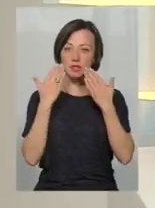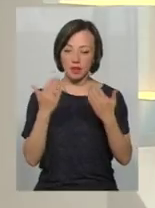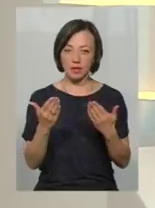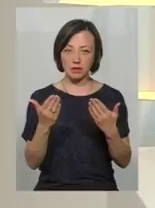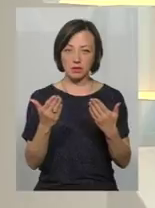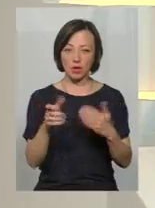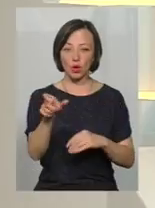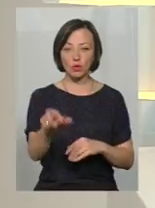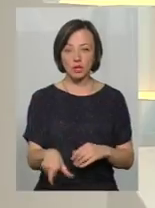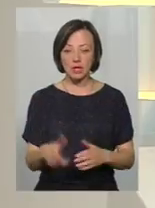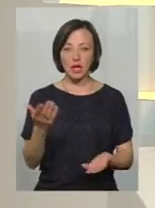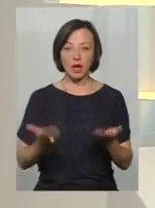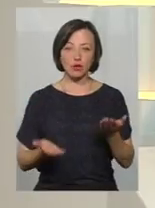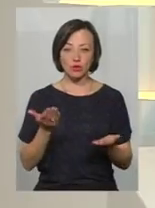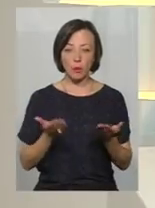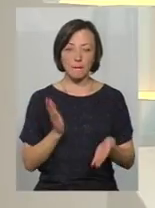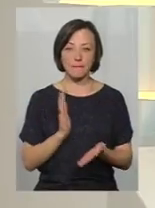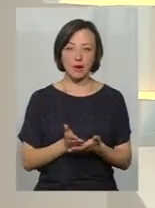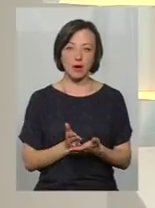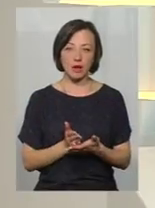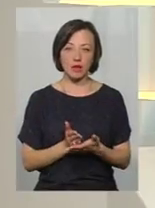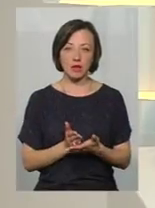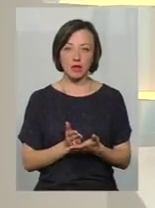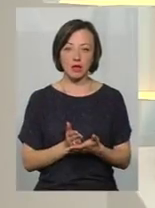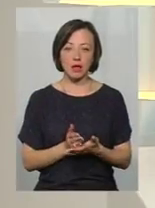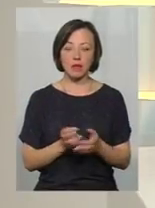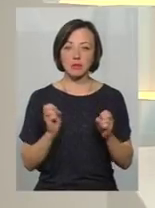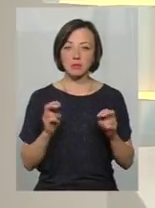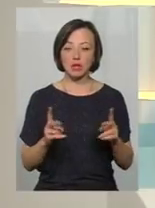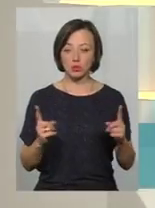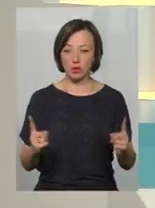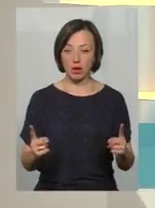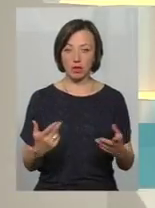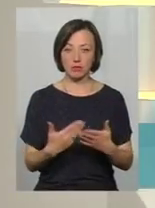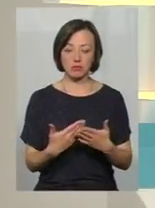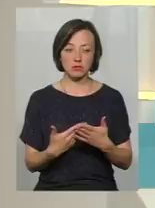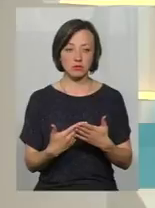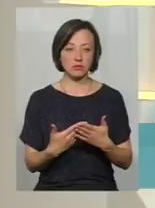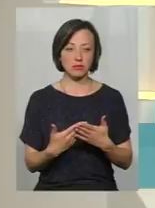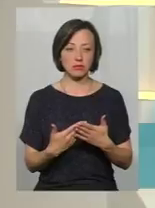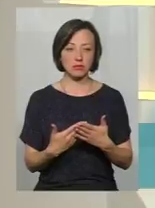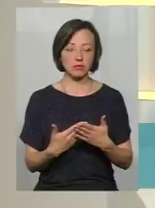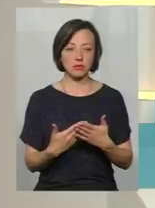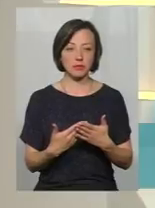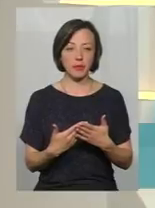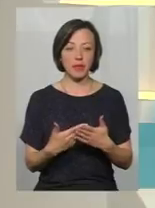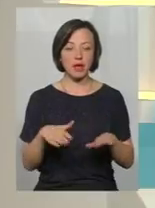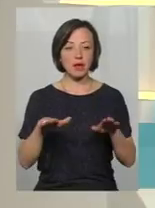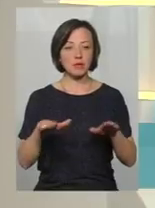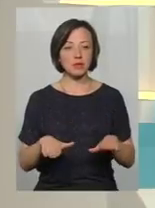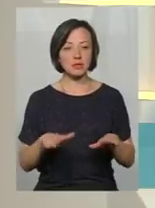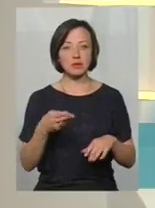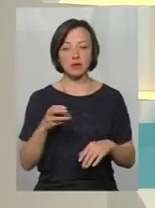людина, якщо вона має потенційно небезпечну ділянку, там, до прикладу, біля місця, де вона